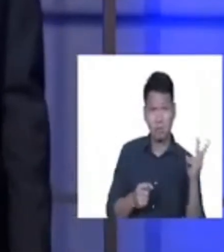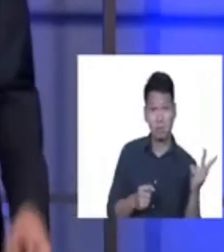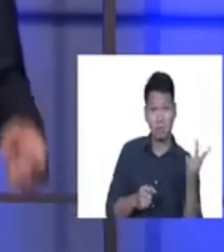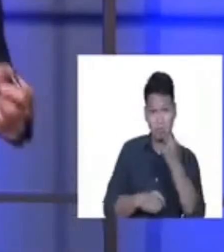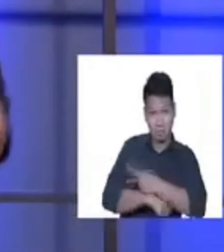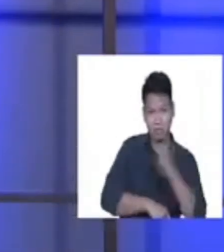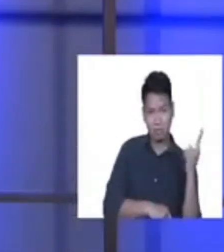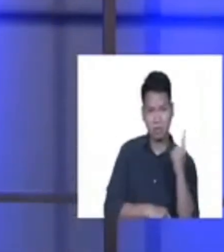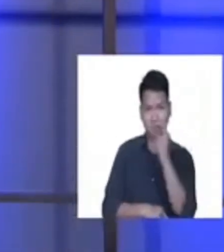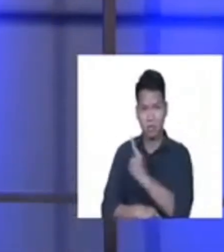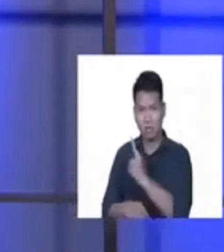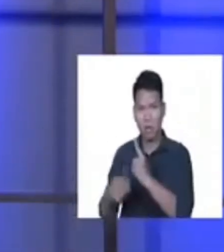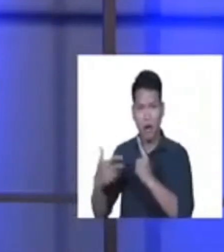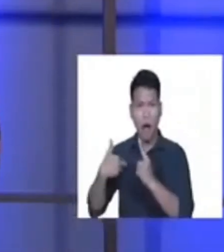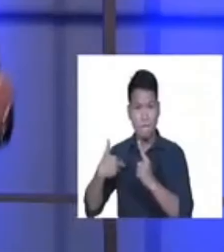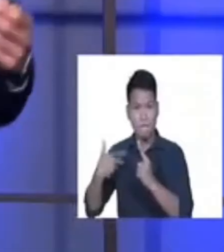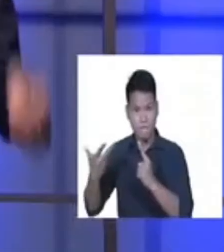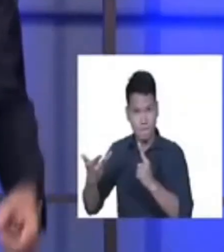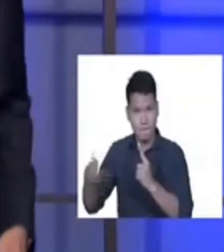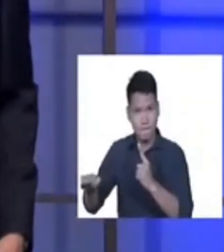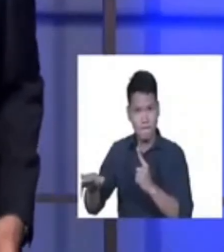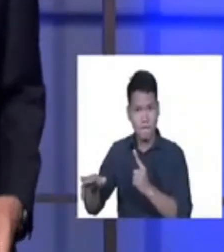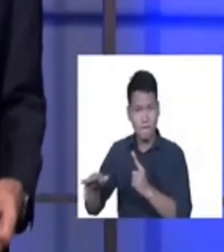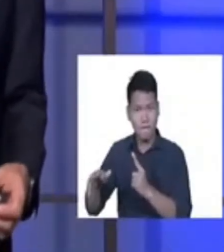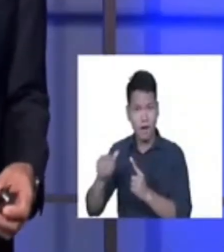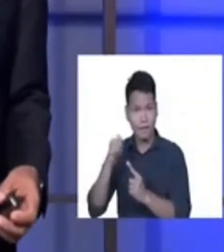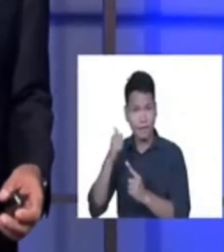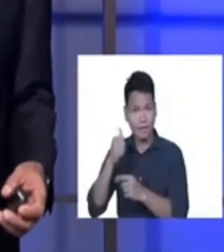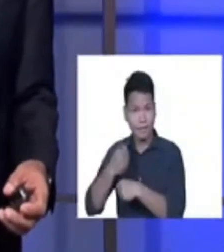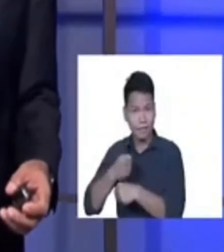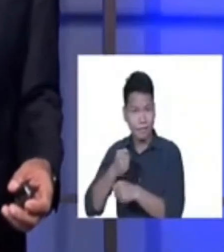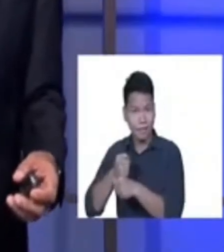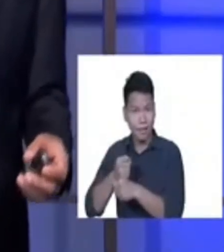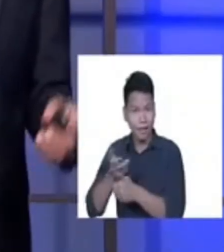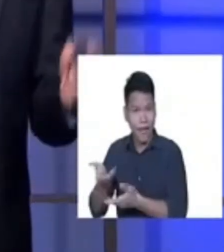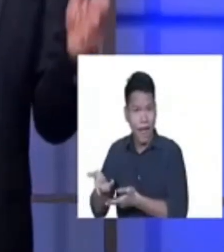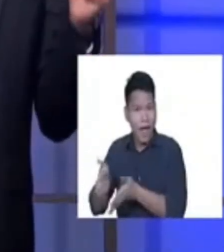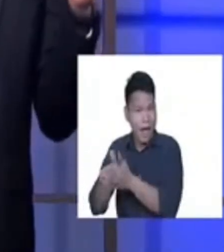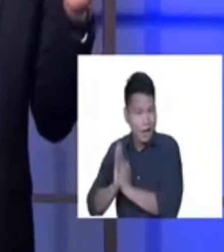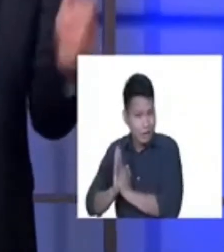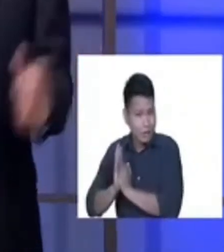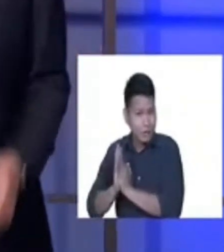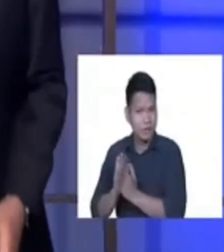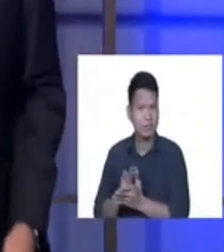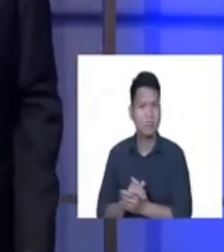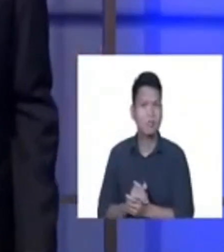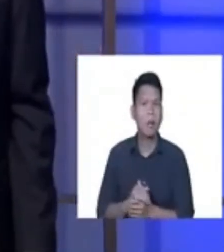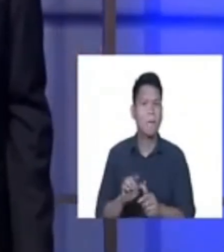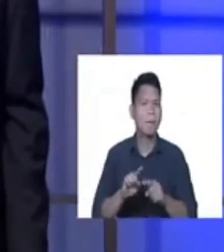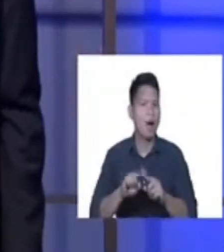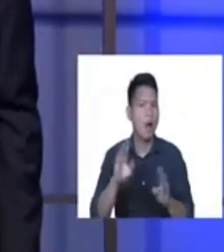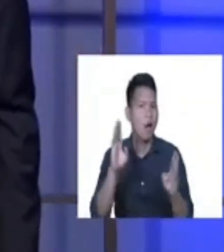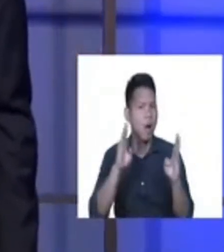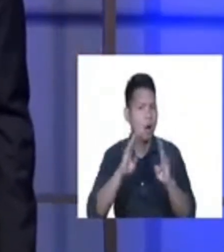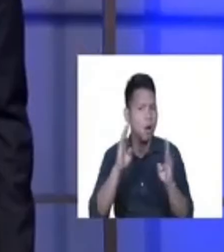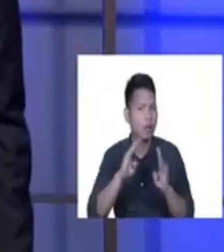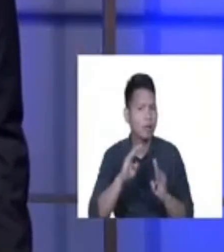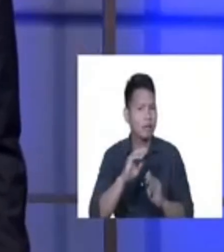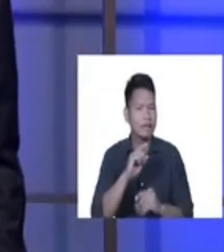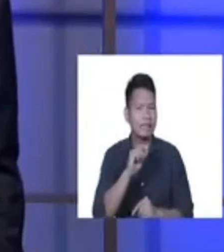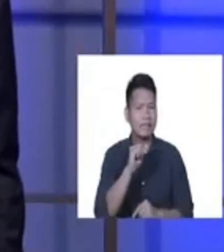Meron na yung sapatos na pinagawa ng kanyang tita. The problem is, Hindi